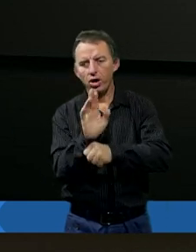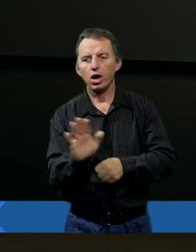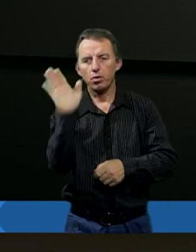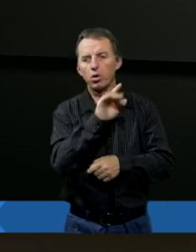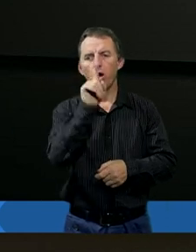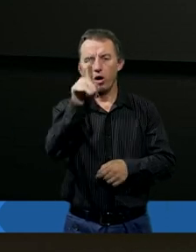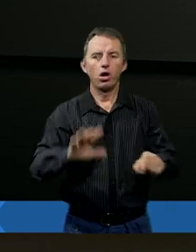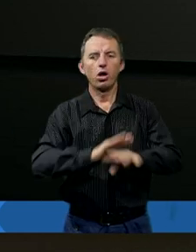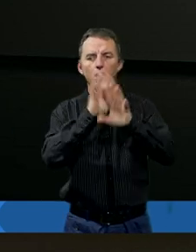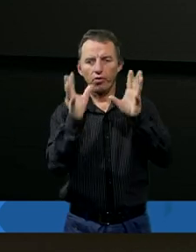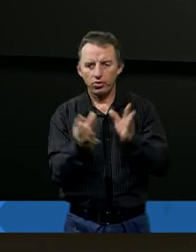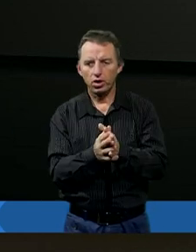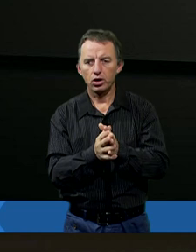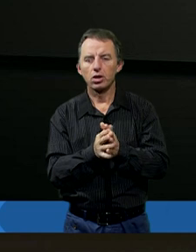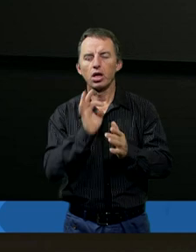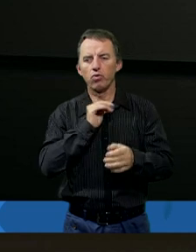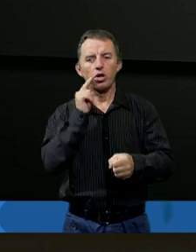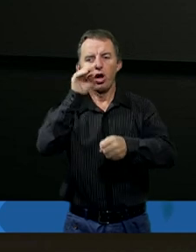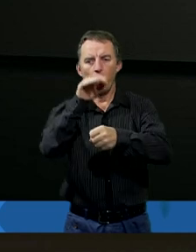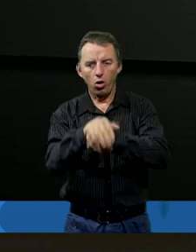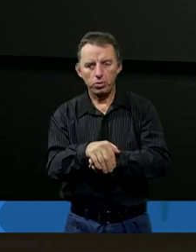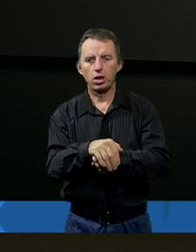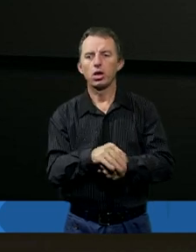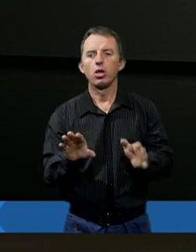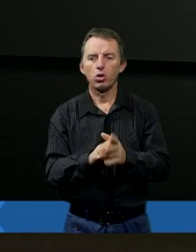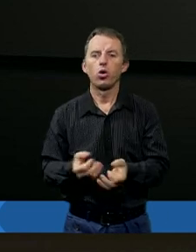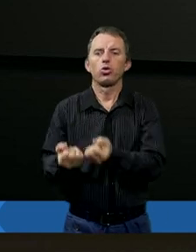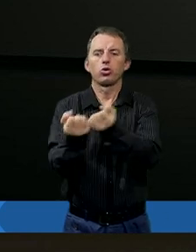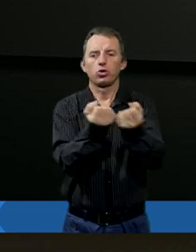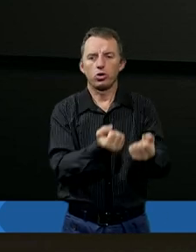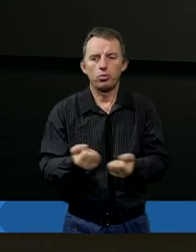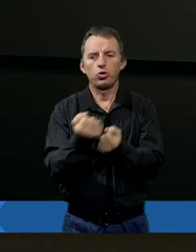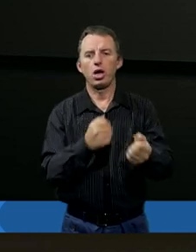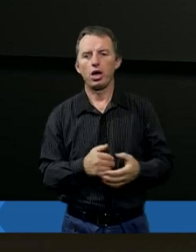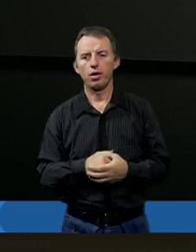Bogu, bo On wszystkie swoje obietnice dotrzymuje.